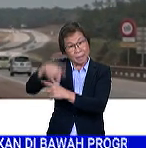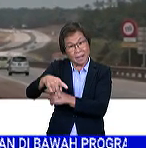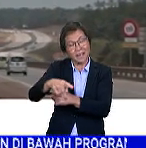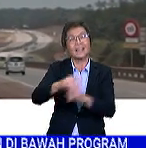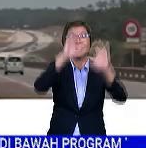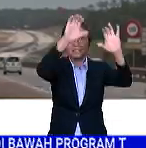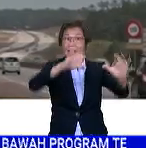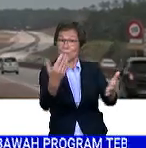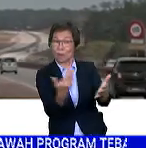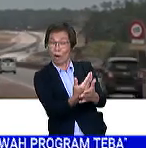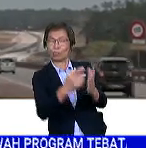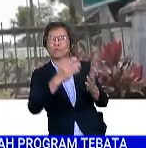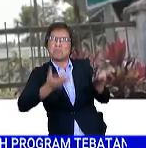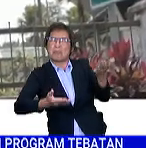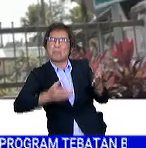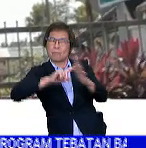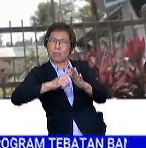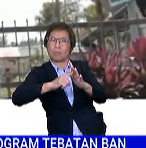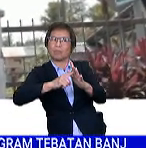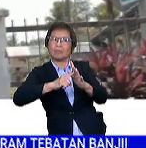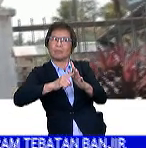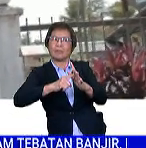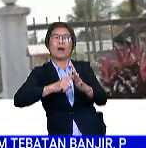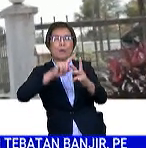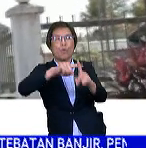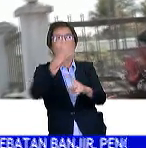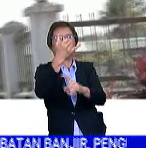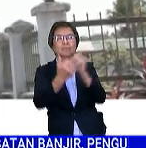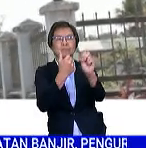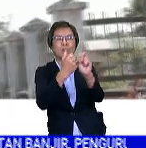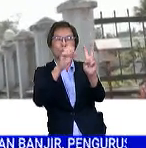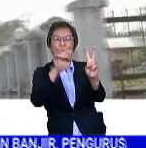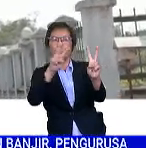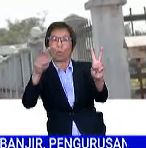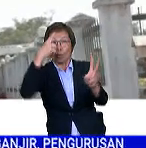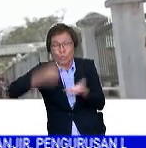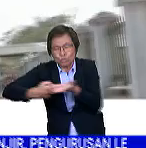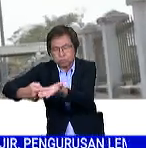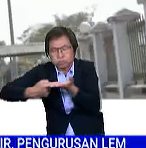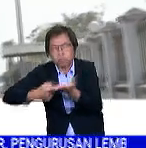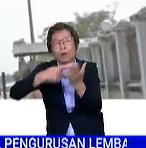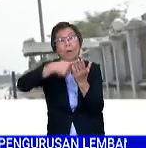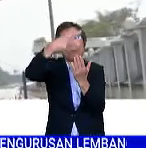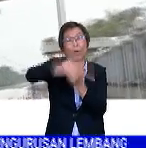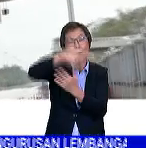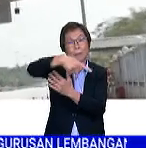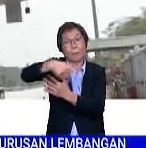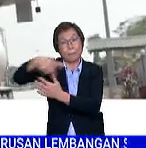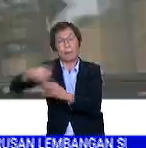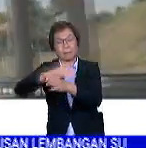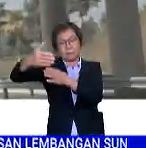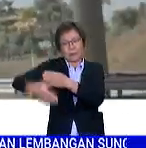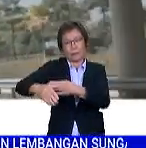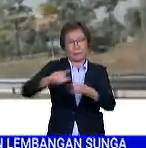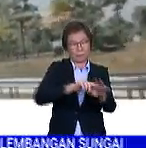model baru itu dijangka dapat dimulakan pada pertengahan tahun depan. Bagi membolehkan rundingan projek PPP dapat diselesaikan dalam